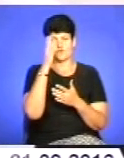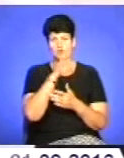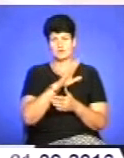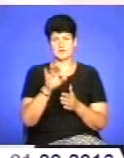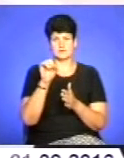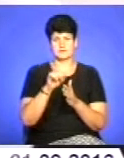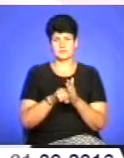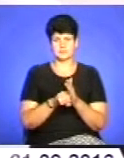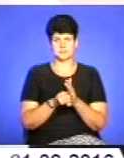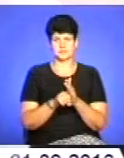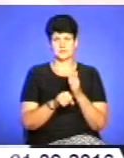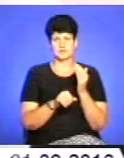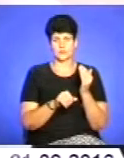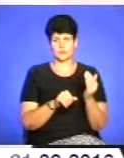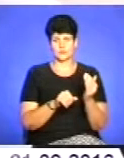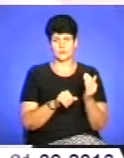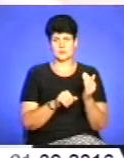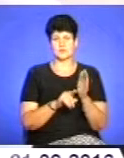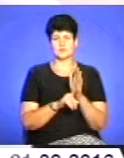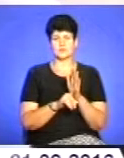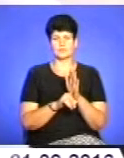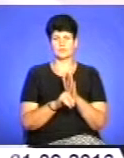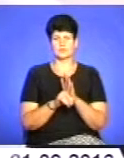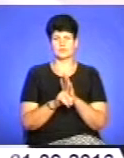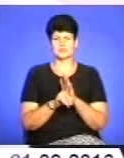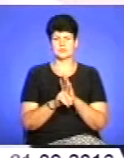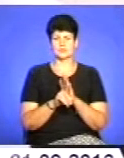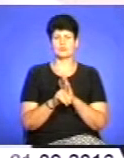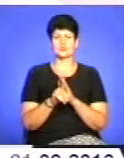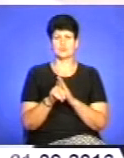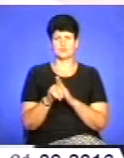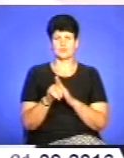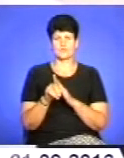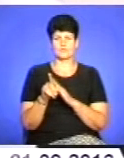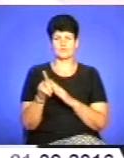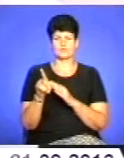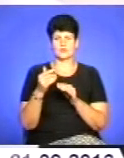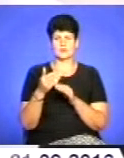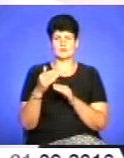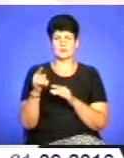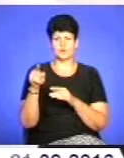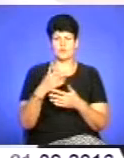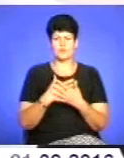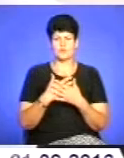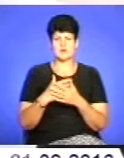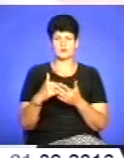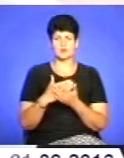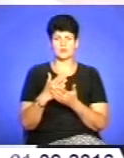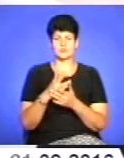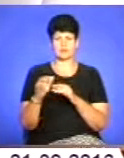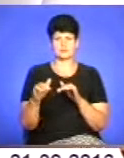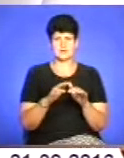його життя на самому початковому етапі його громадської політичної